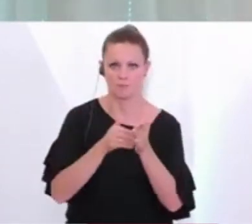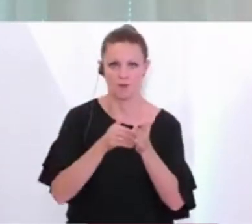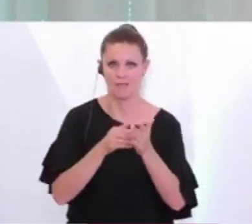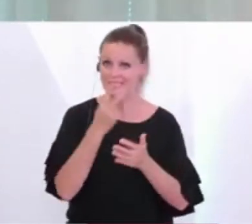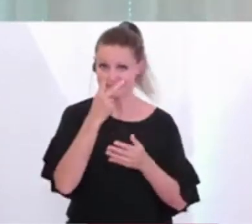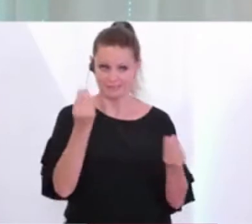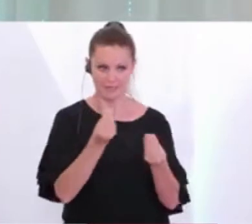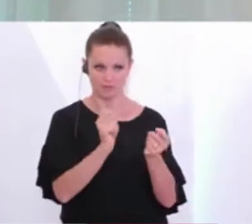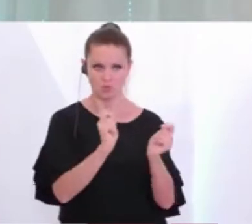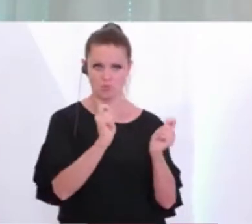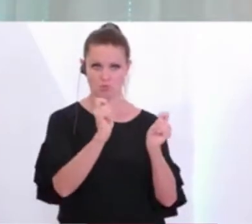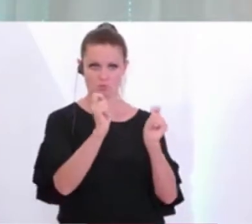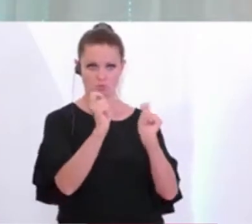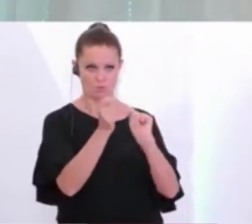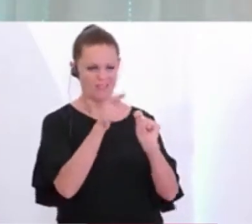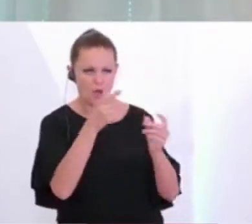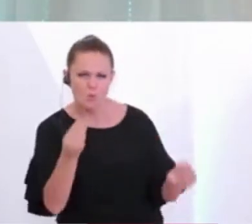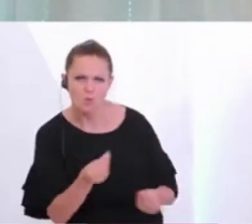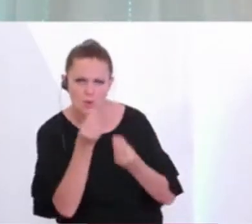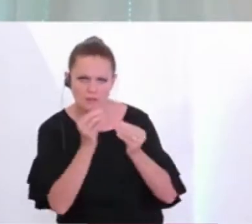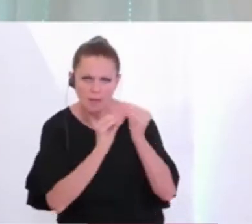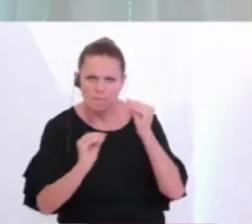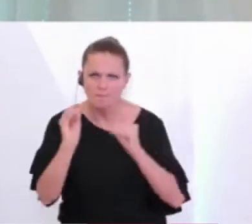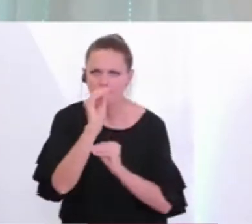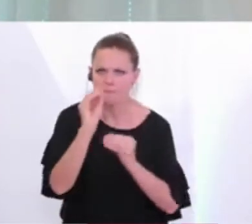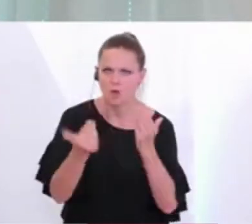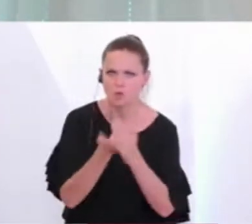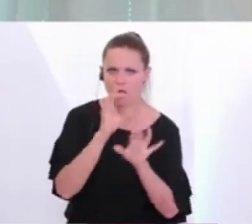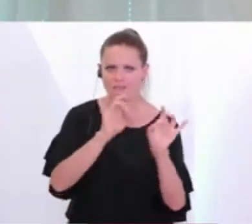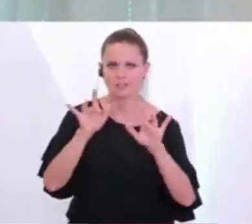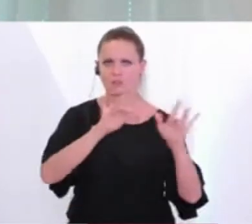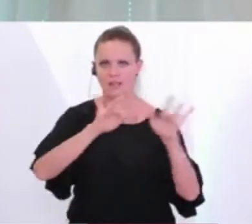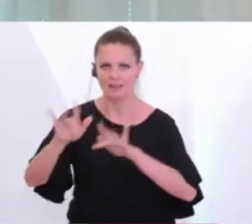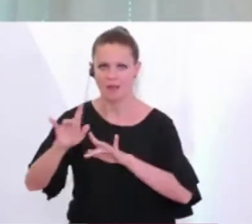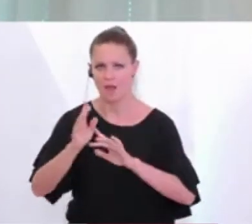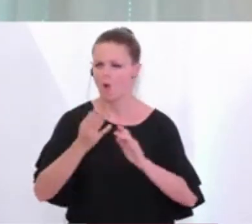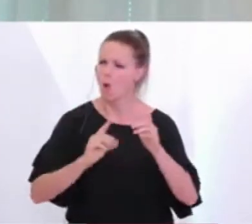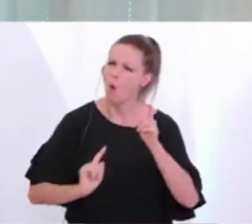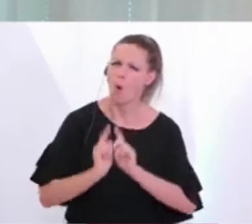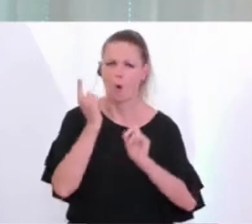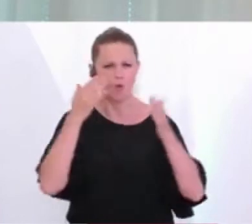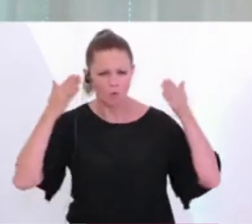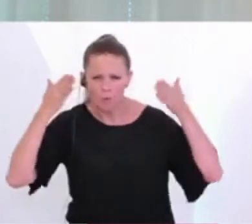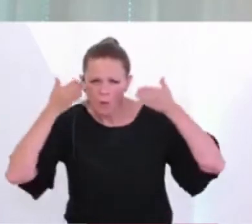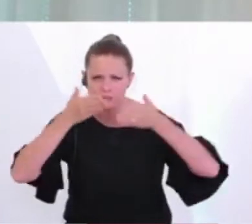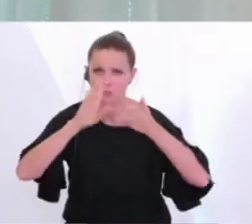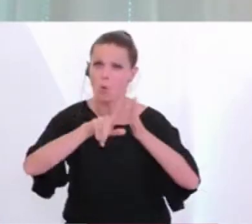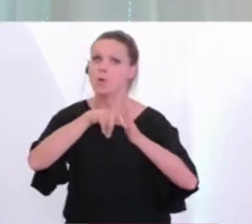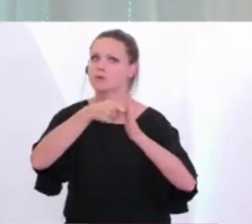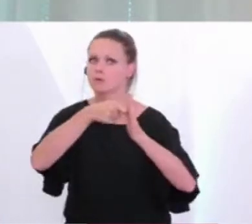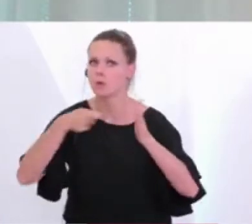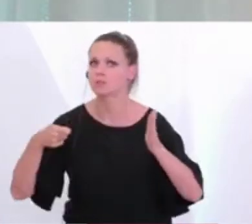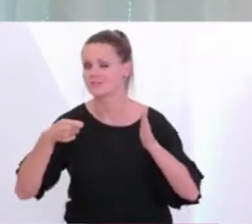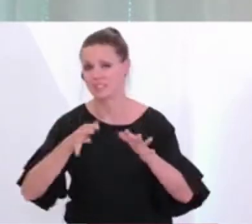es bewegt sich etwas, das sind Ursachen für Zunahmen, für Neuinfektionen mit höchster Konzentration und auch Konsequenz